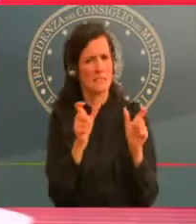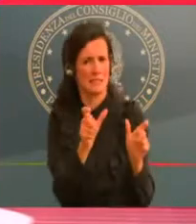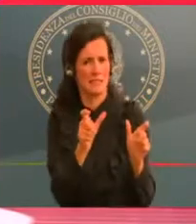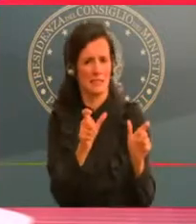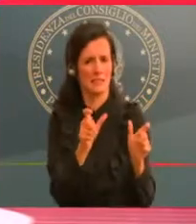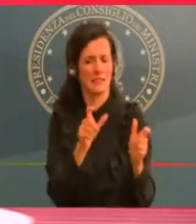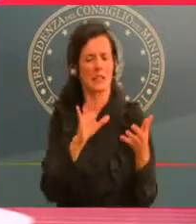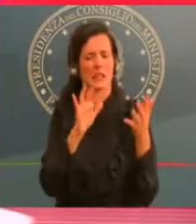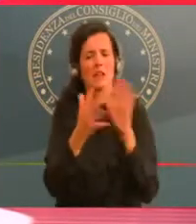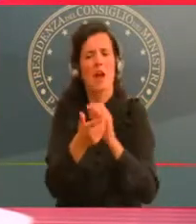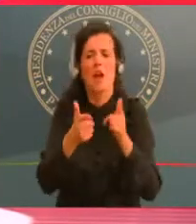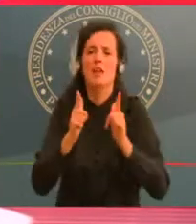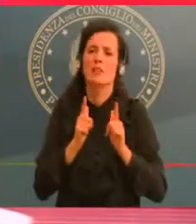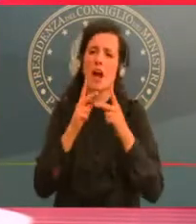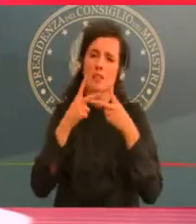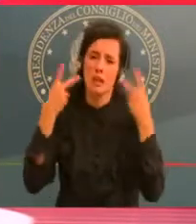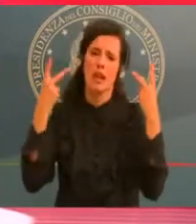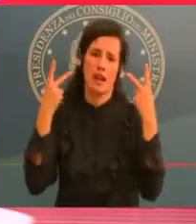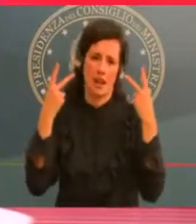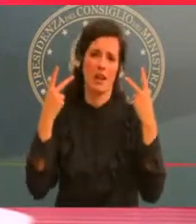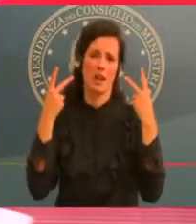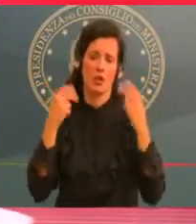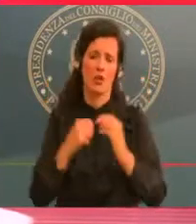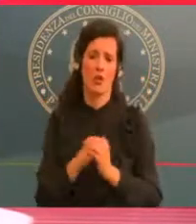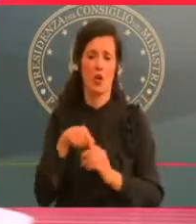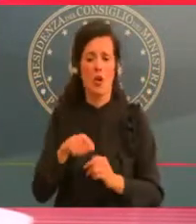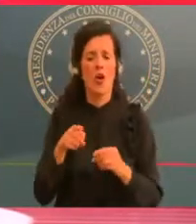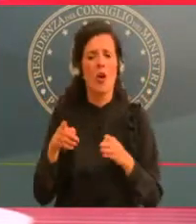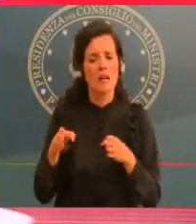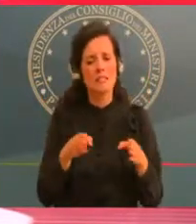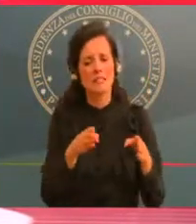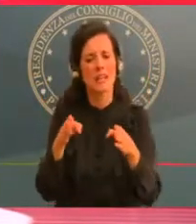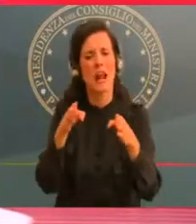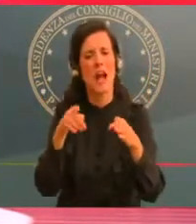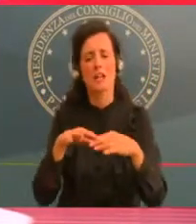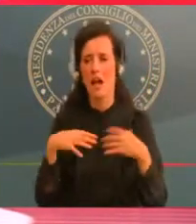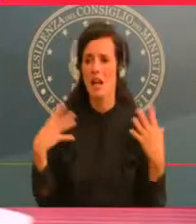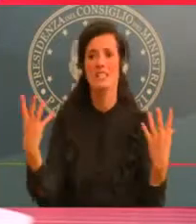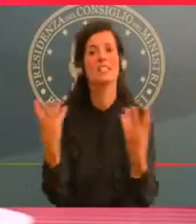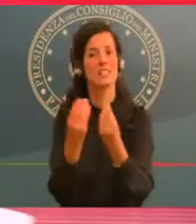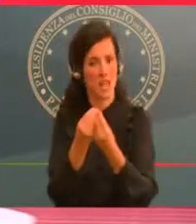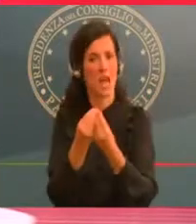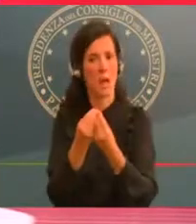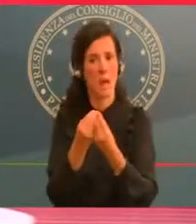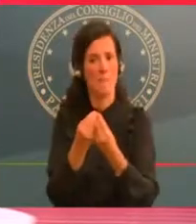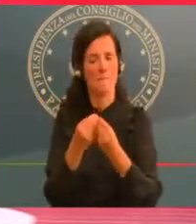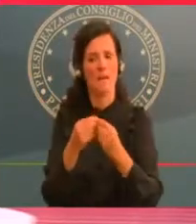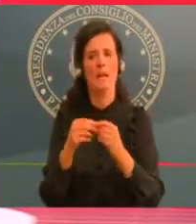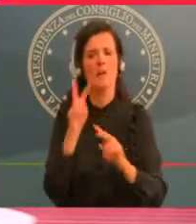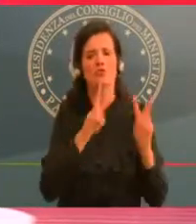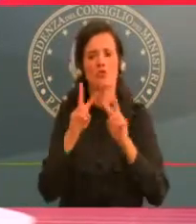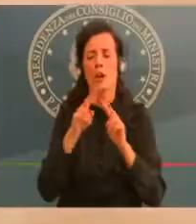insieme, sorreggendoci, sostenendoci, gli uni con gli altri. Grazie.